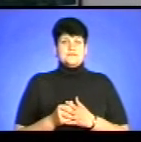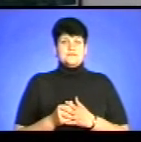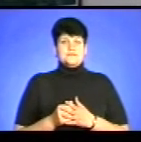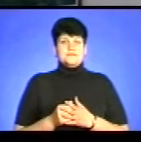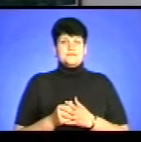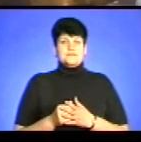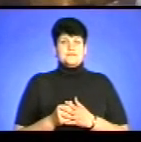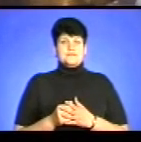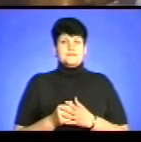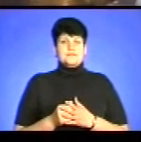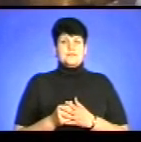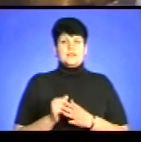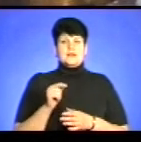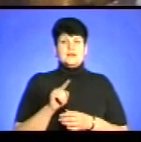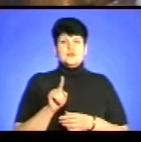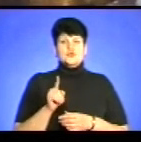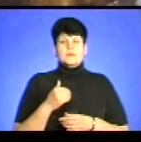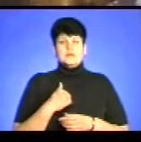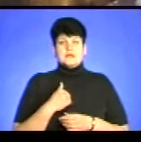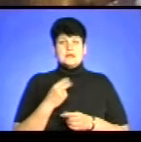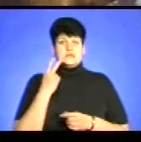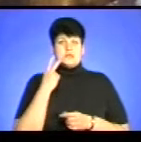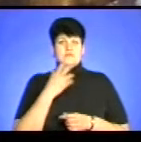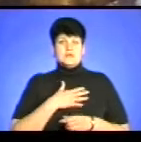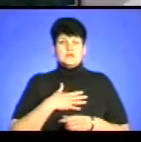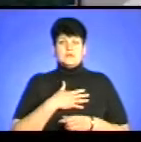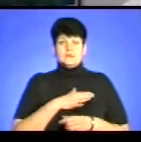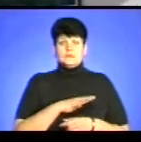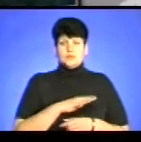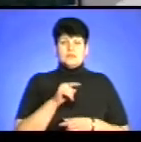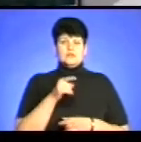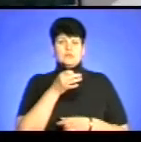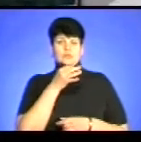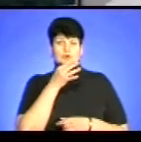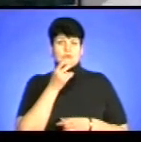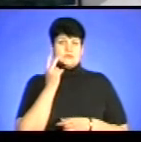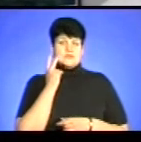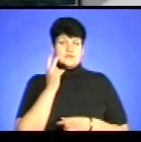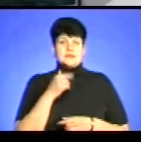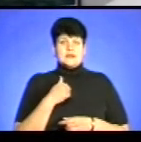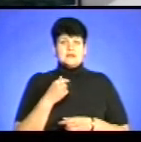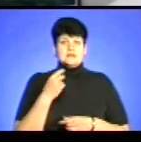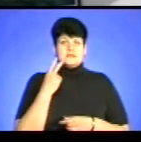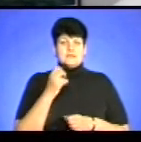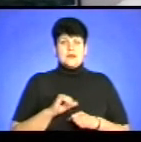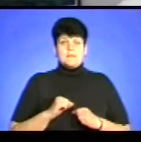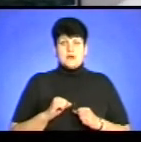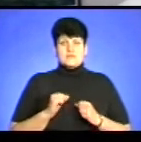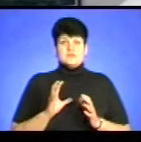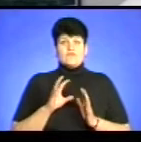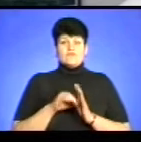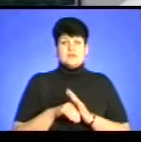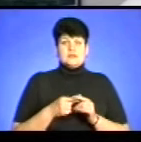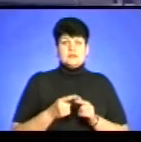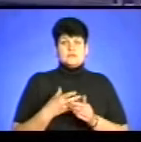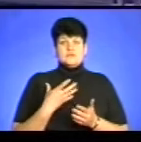те, що мене завжди хвилювало і те, що мені подобалося, я завжди намагався втілити це